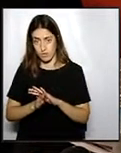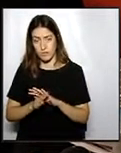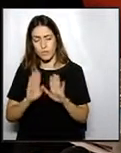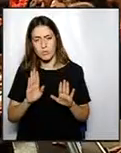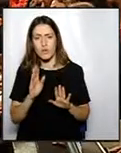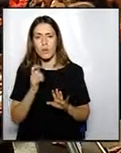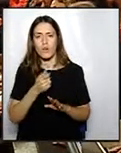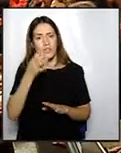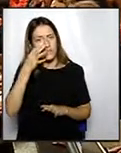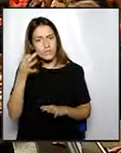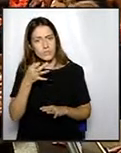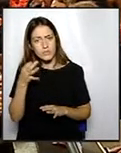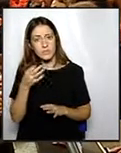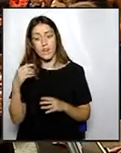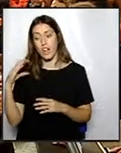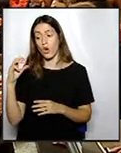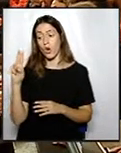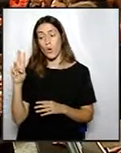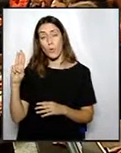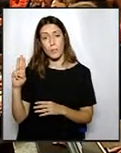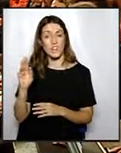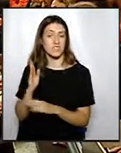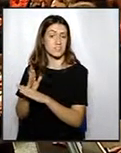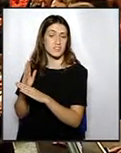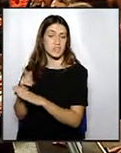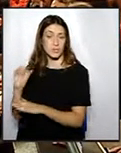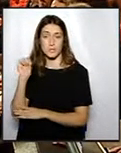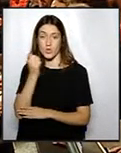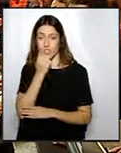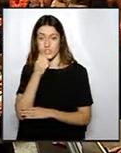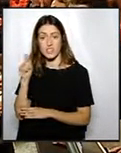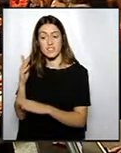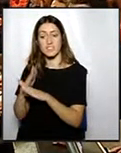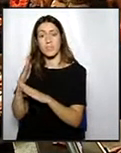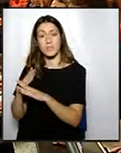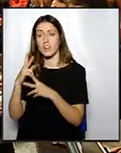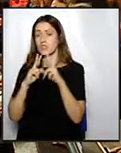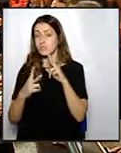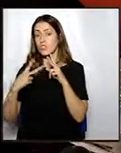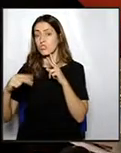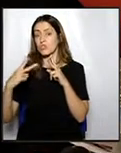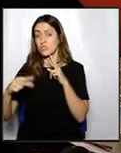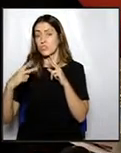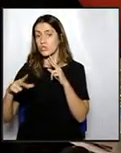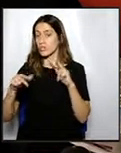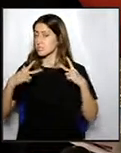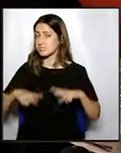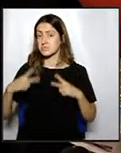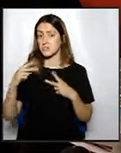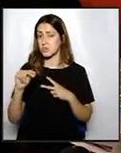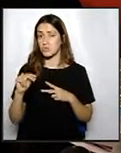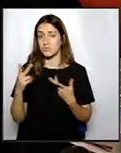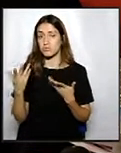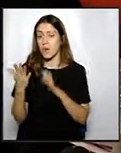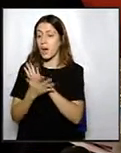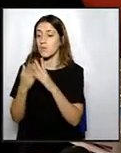sembla, aquests a capgirem no els està mai res bé. Vostès estan instal·lats en la cultura del no, com he dit en altres ocasions, i no hi ha res a pelar, sigui